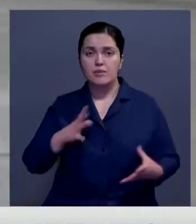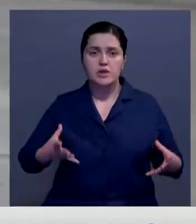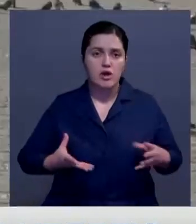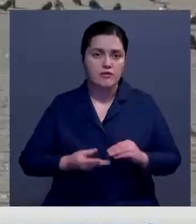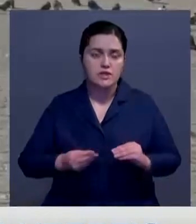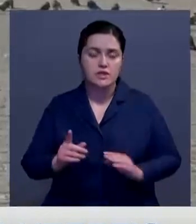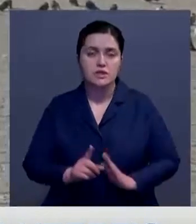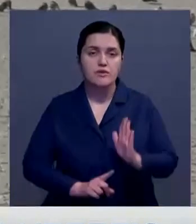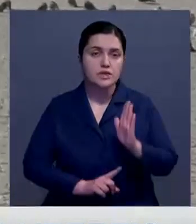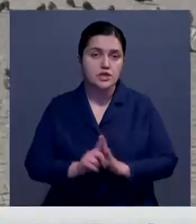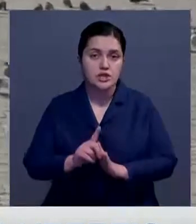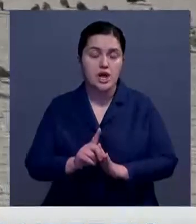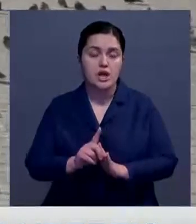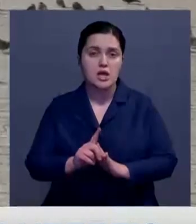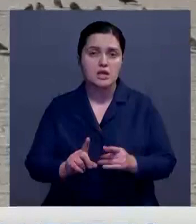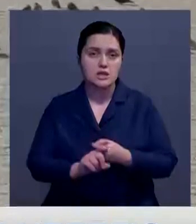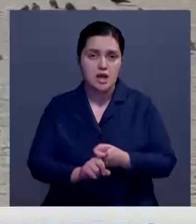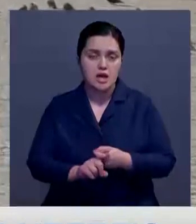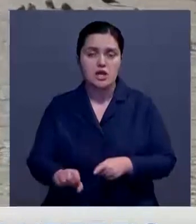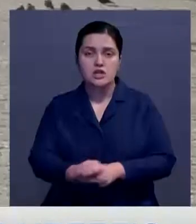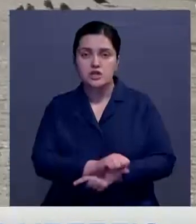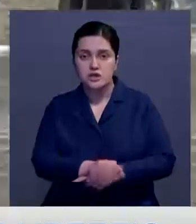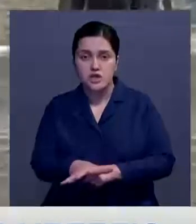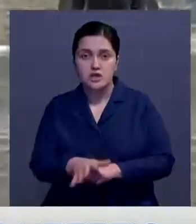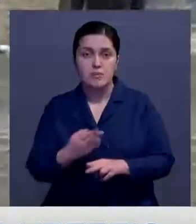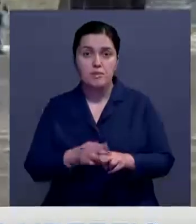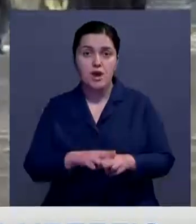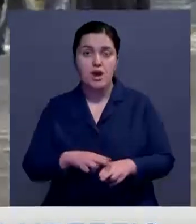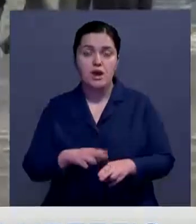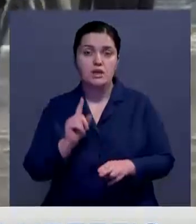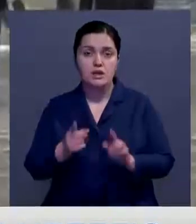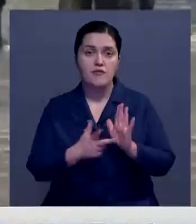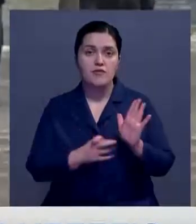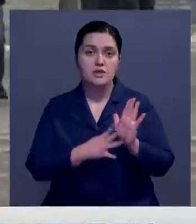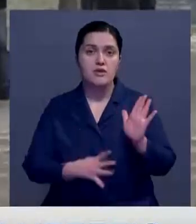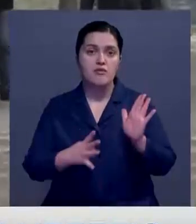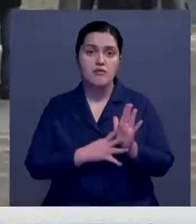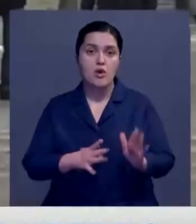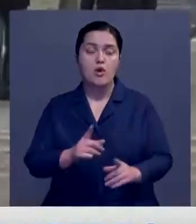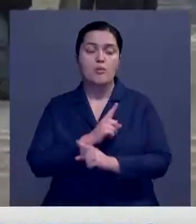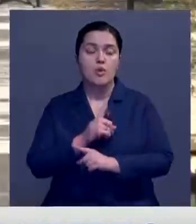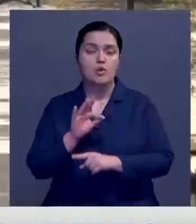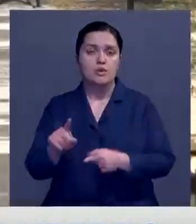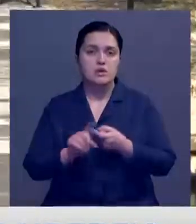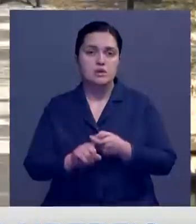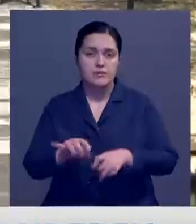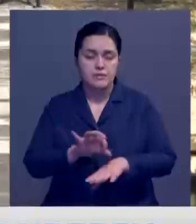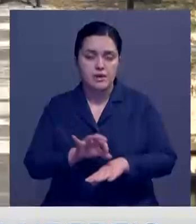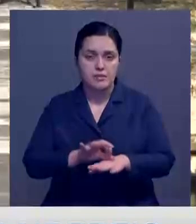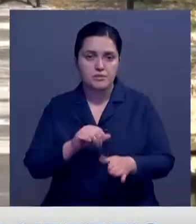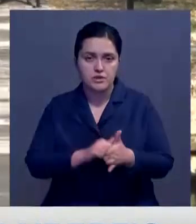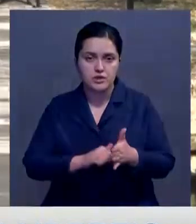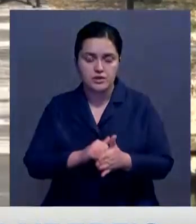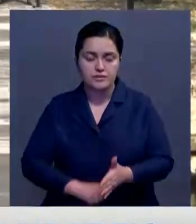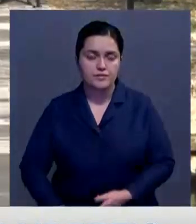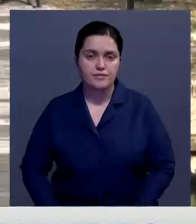в Алматы. Всего с начала эпидемии в стране зарегистрированы 1899 летальных исходов от коронавируса.